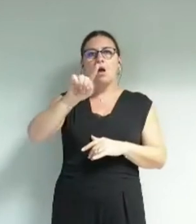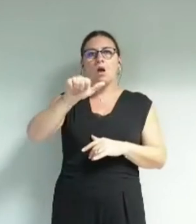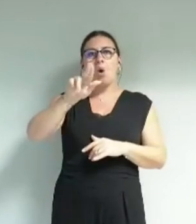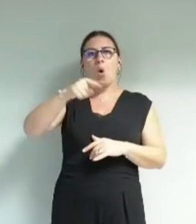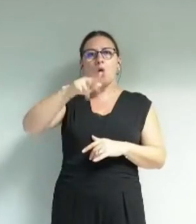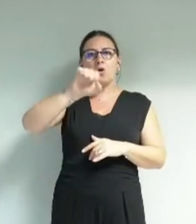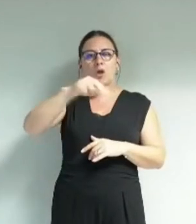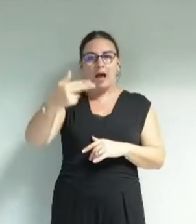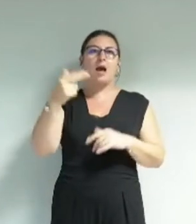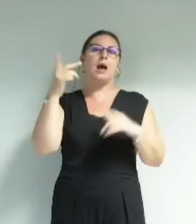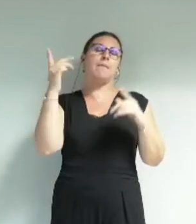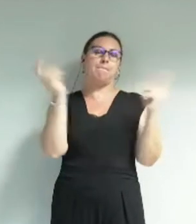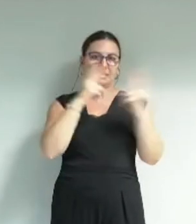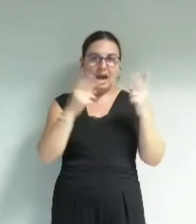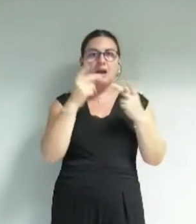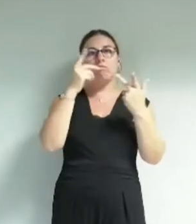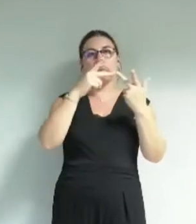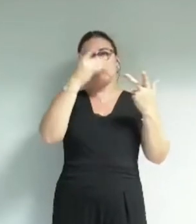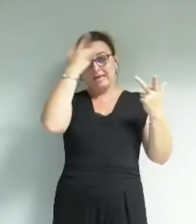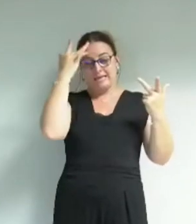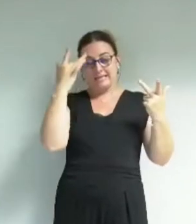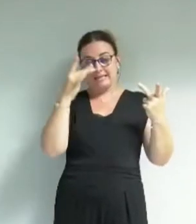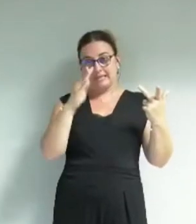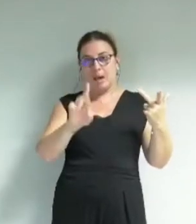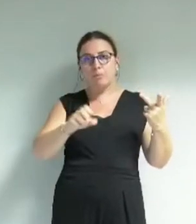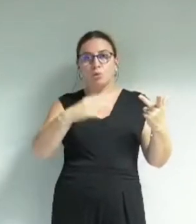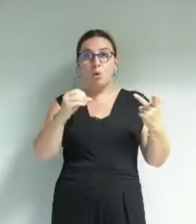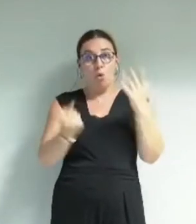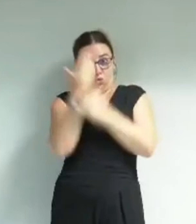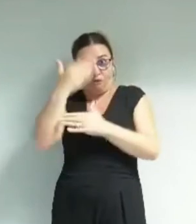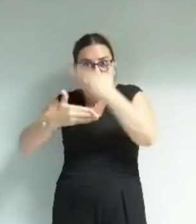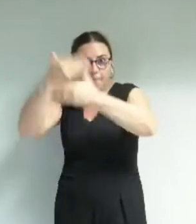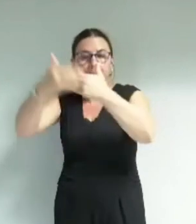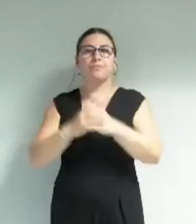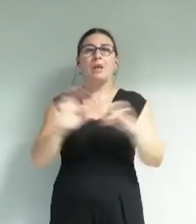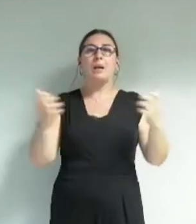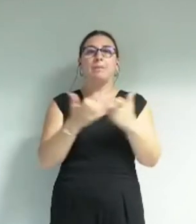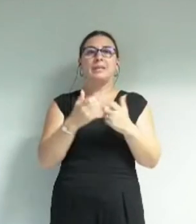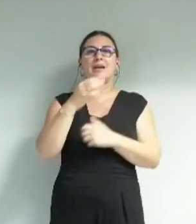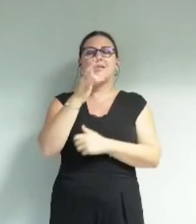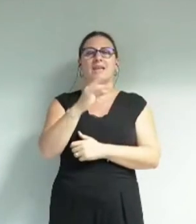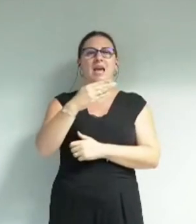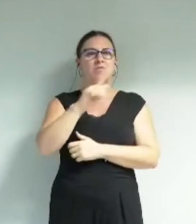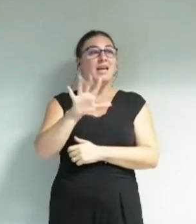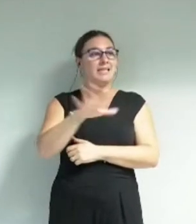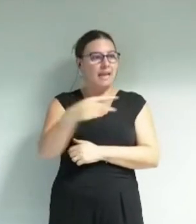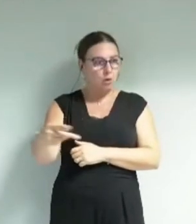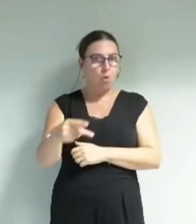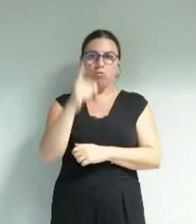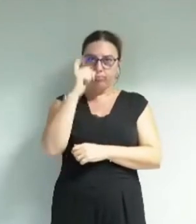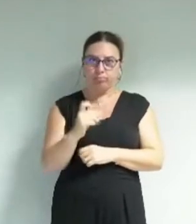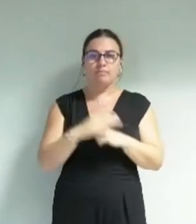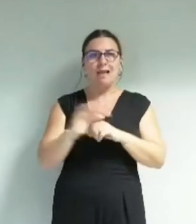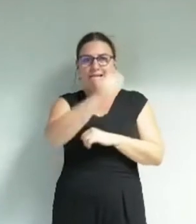bibliothèque Saint-Bruno la construction d'une nouvelle bibliothèque la tarification à partir de 5 euros au TMG la possibilité de faire des stages et de